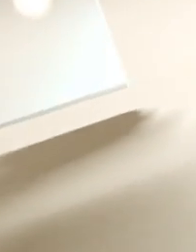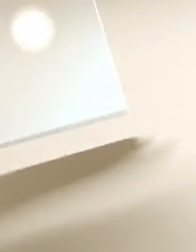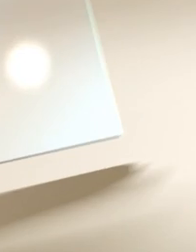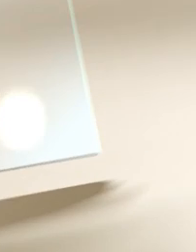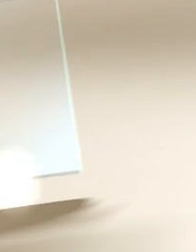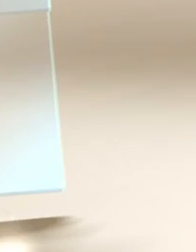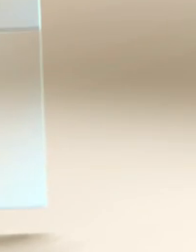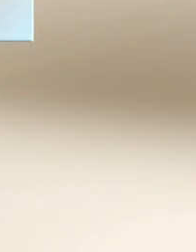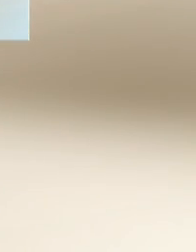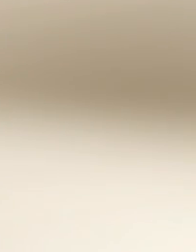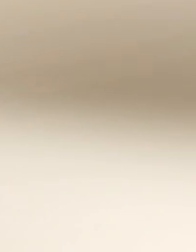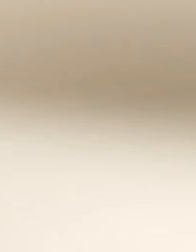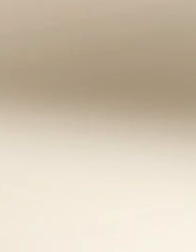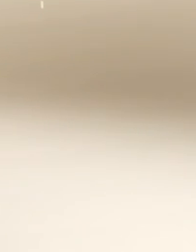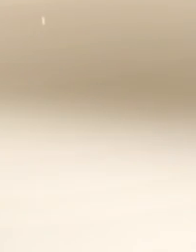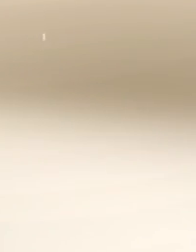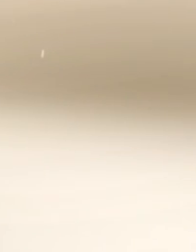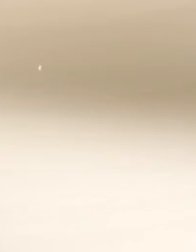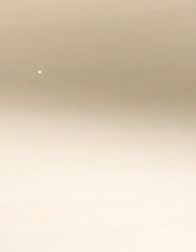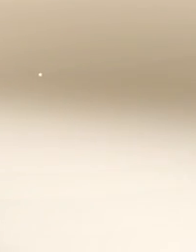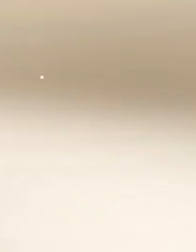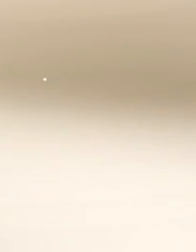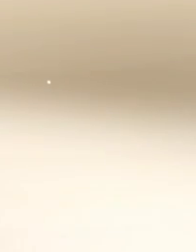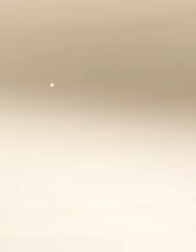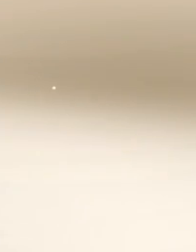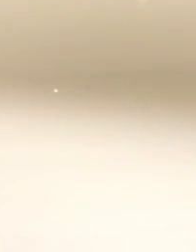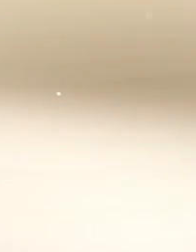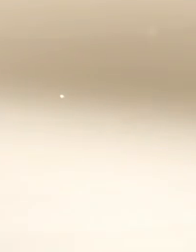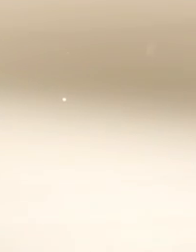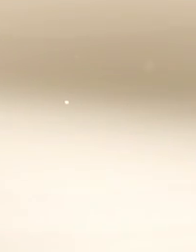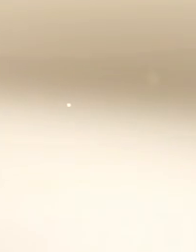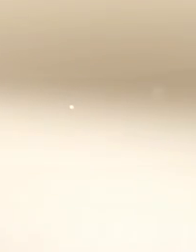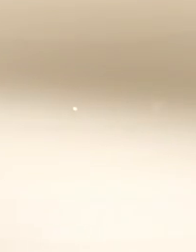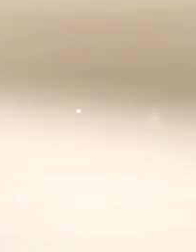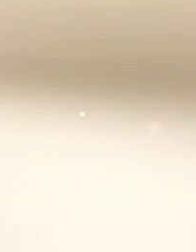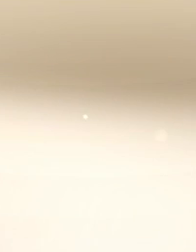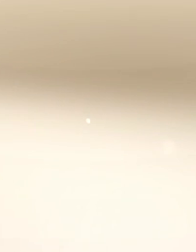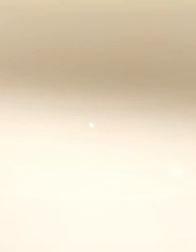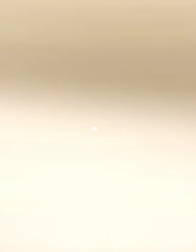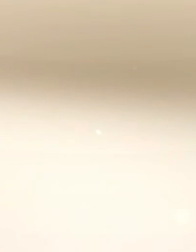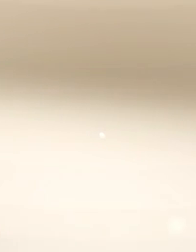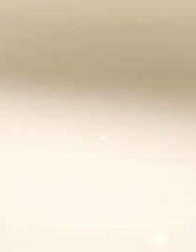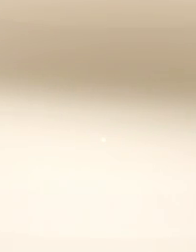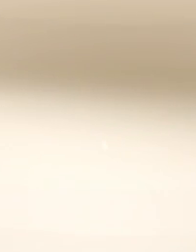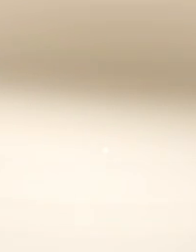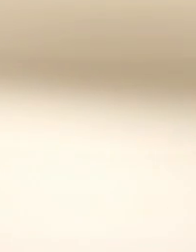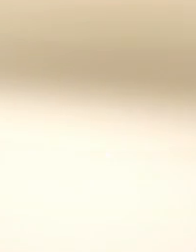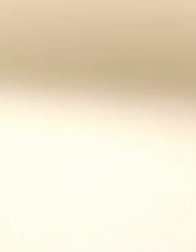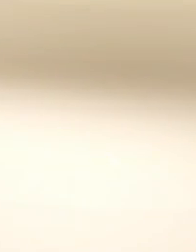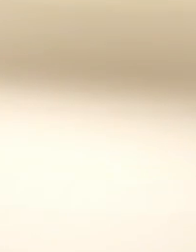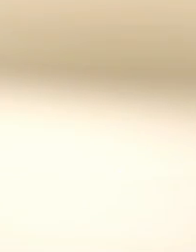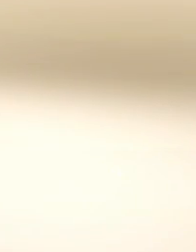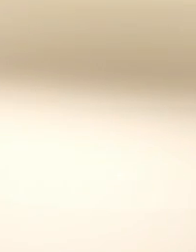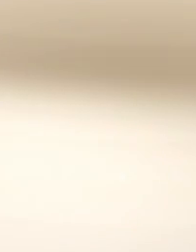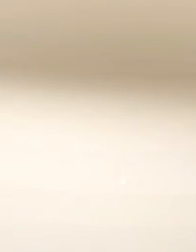www www.astronarium